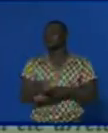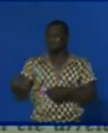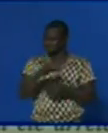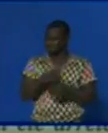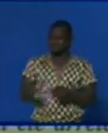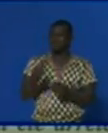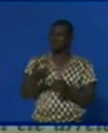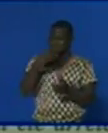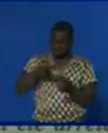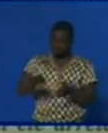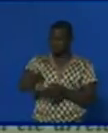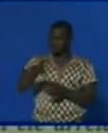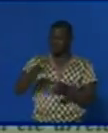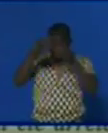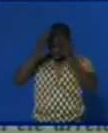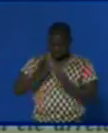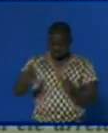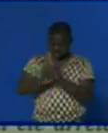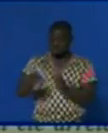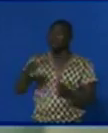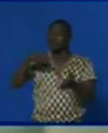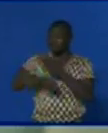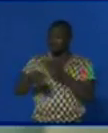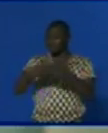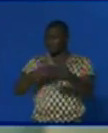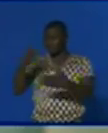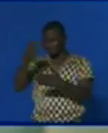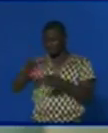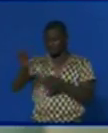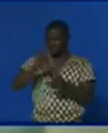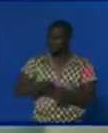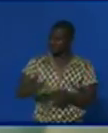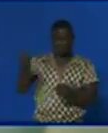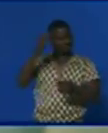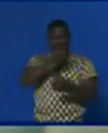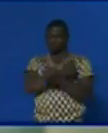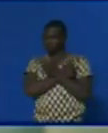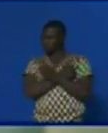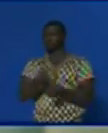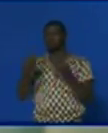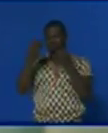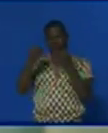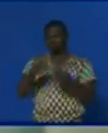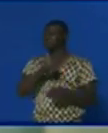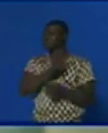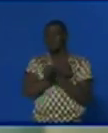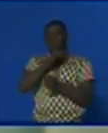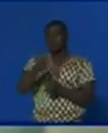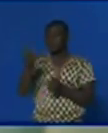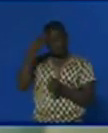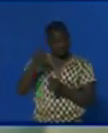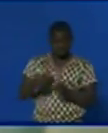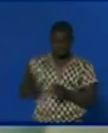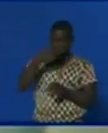choix de rentrer à quelques mois de la présidentielle est loin de plaire à tout le monde. Benba promet de déposer sa candidature dans les délais, mais n